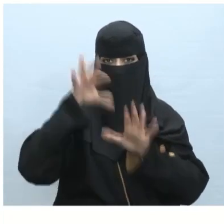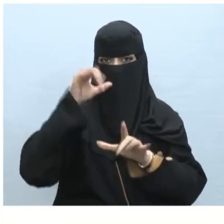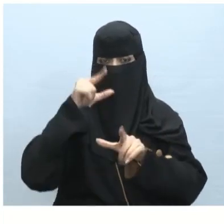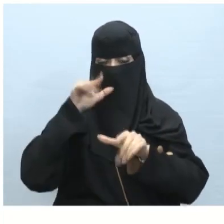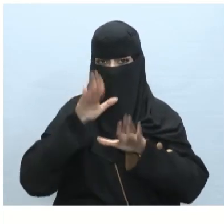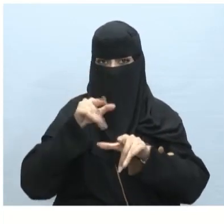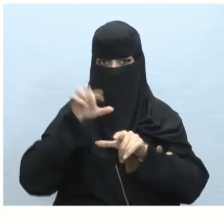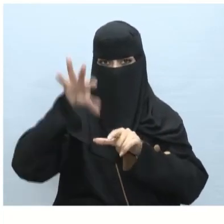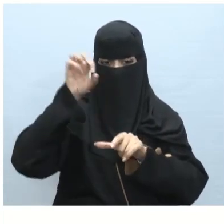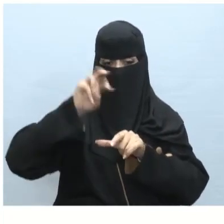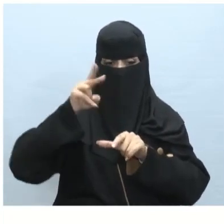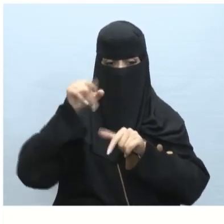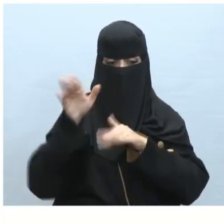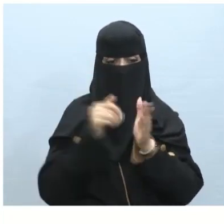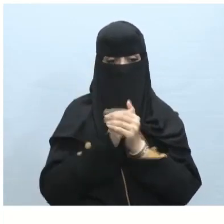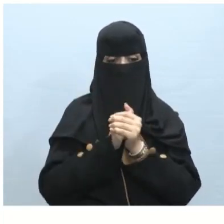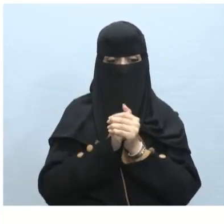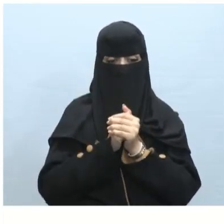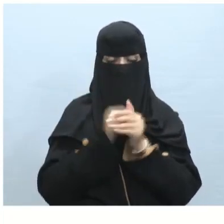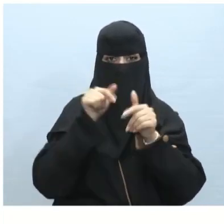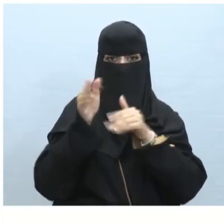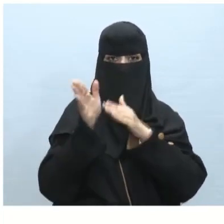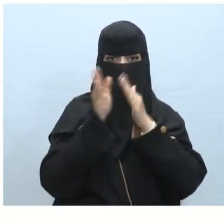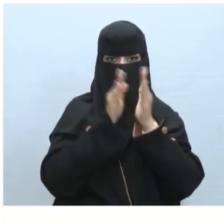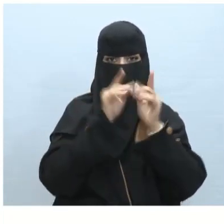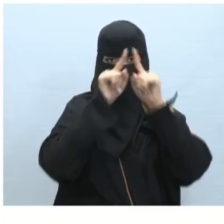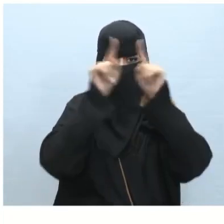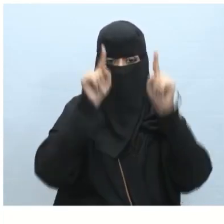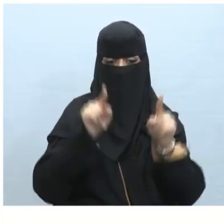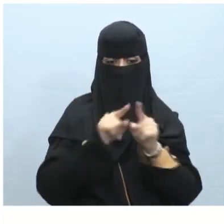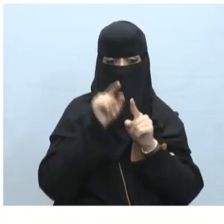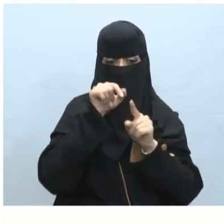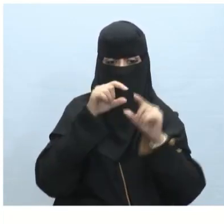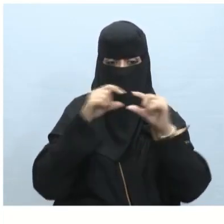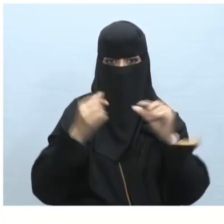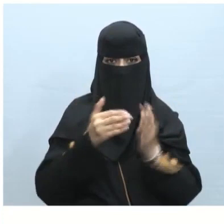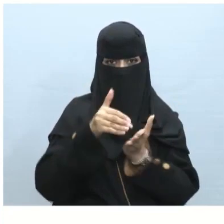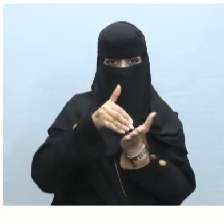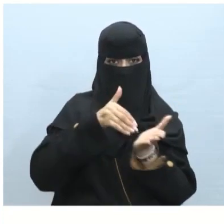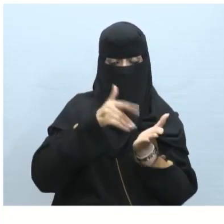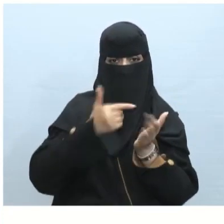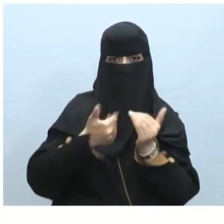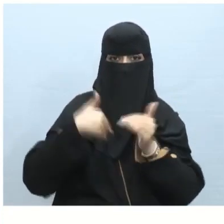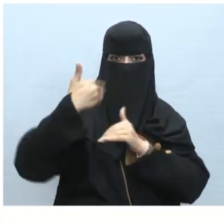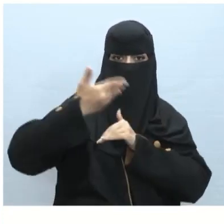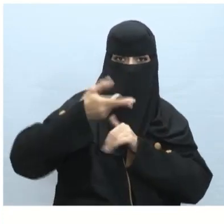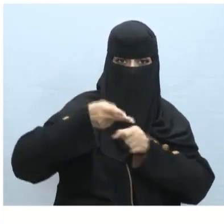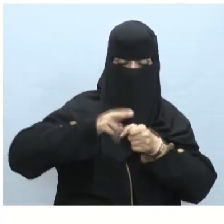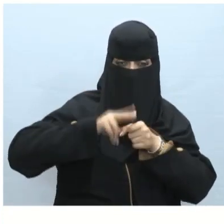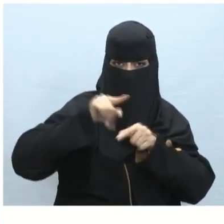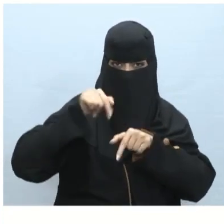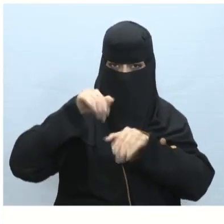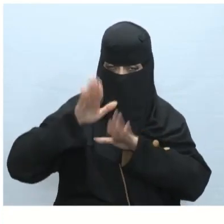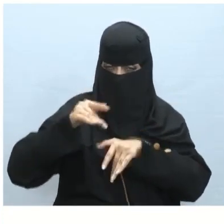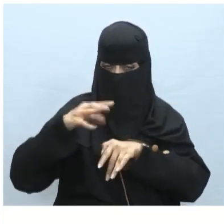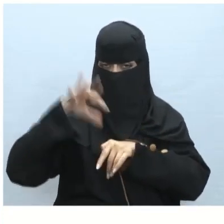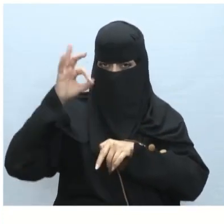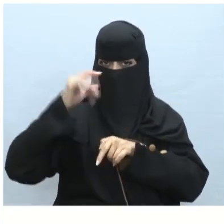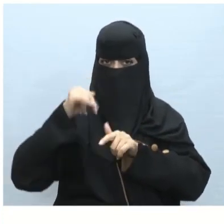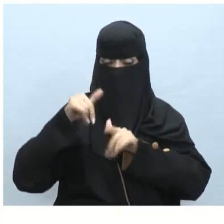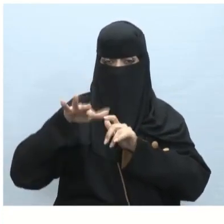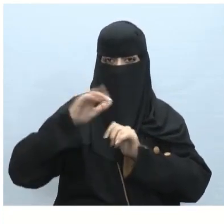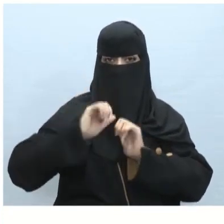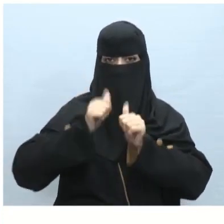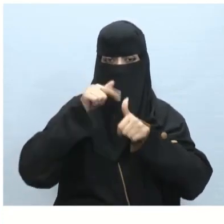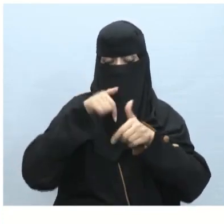وضع إشارة على هذا الخيار أو بجانب هذا الخيار أيضا إرجاع بعد التشغيل خيار إرجاع بعد التشغيل